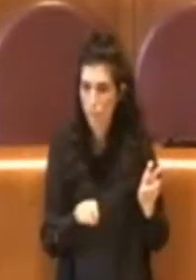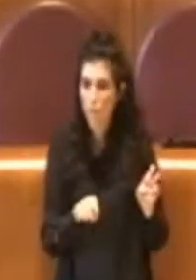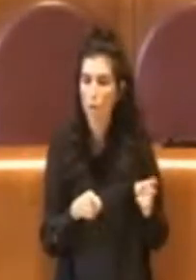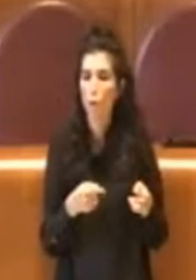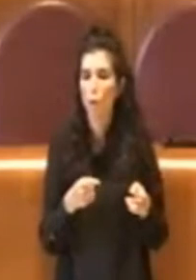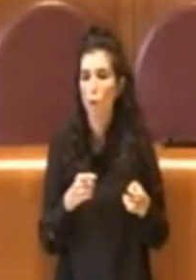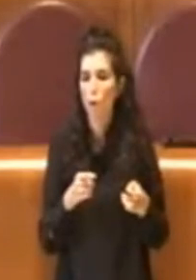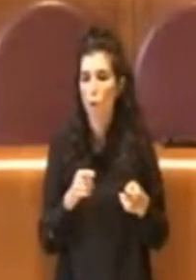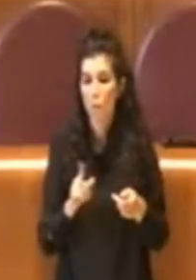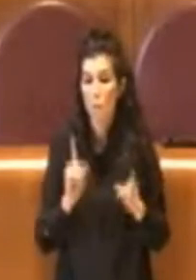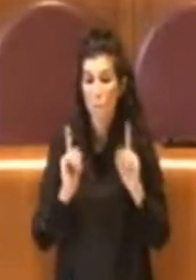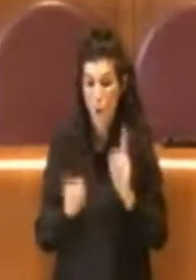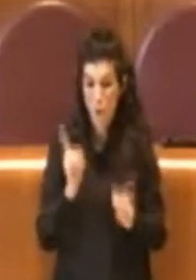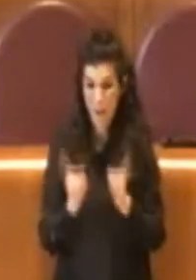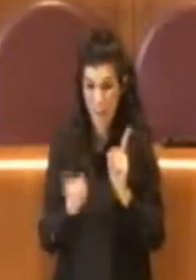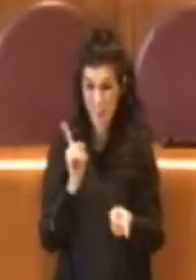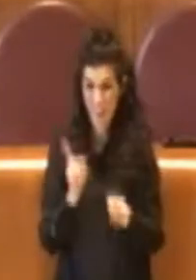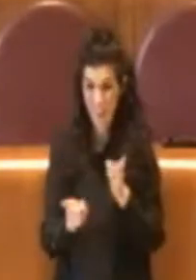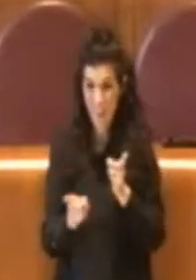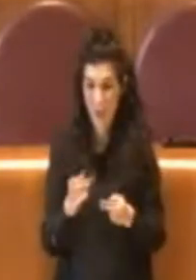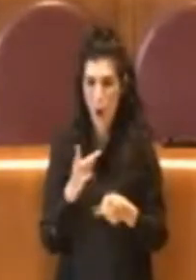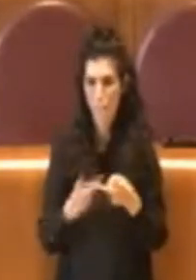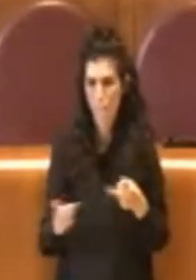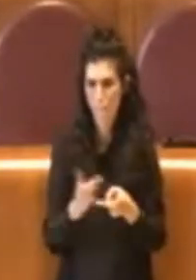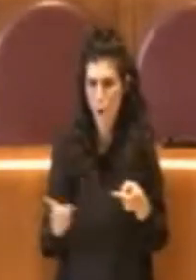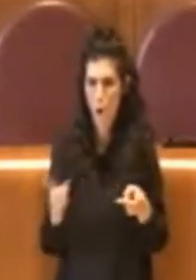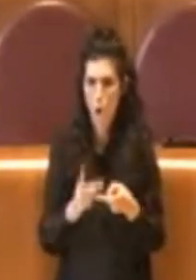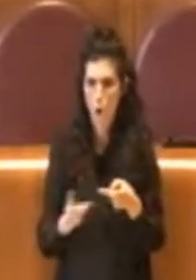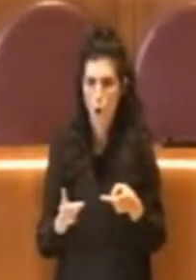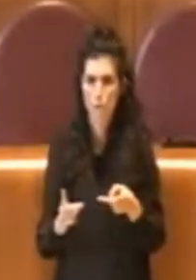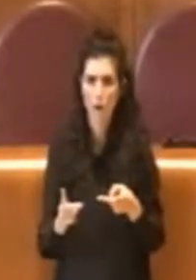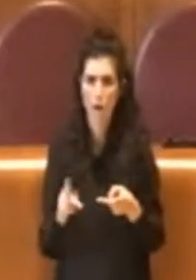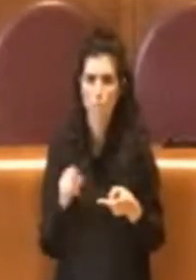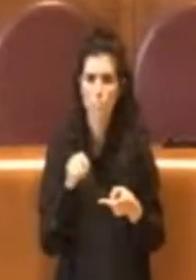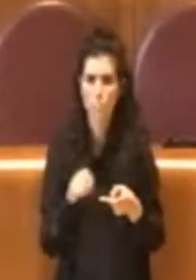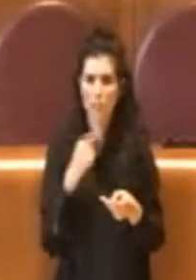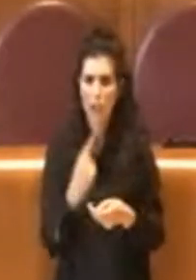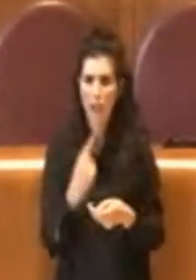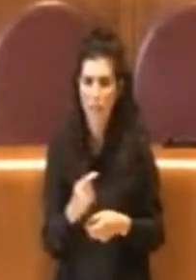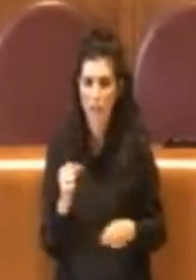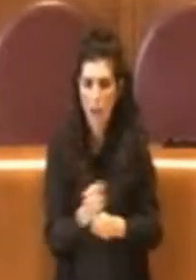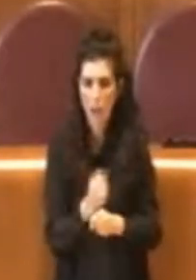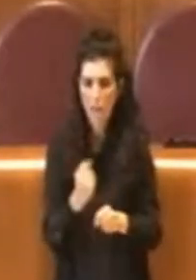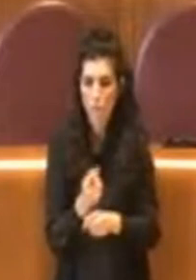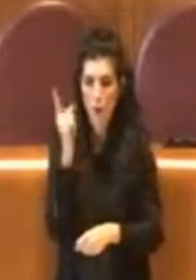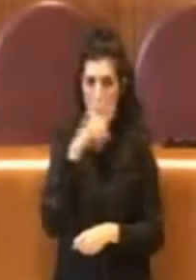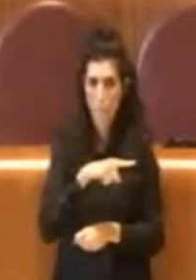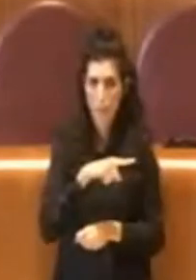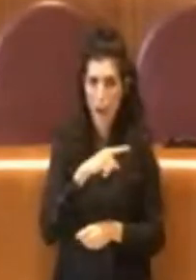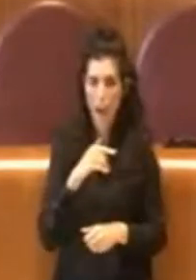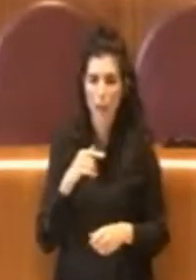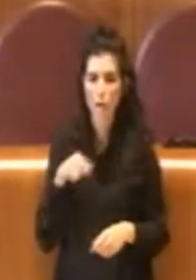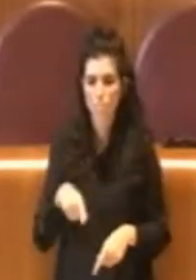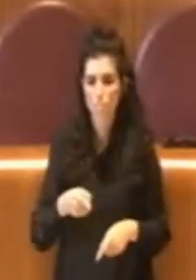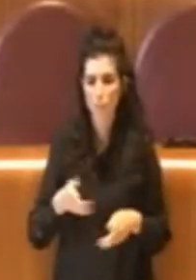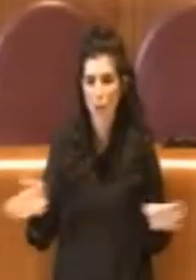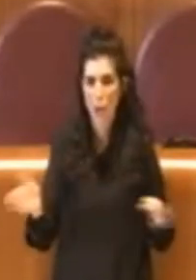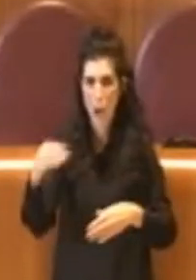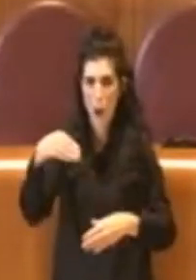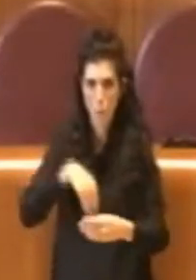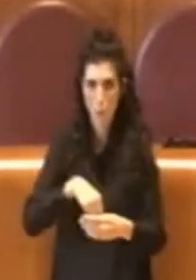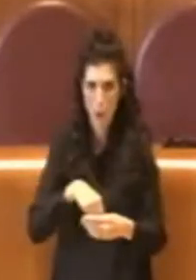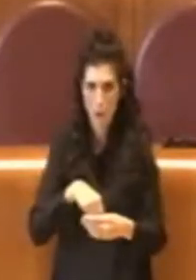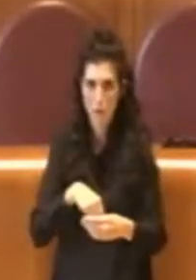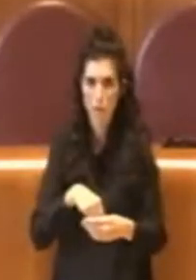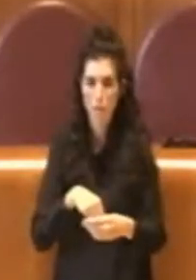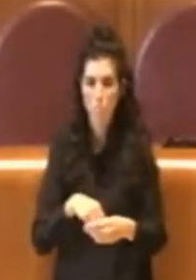continuo di dire che questa amministrazione lavora male, probabilmente poteva passare così tranquillamente in aula come un atto